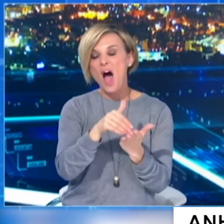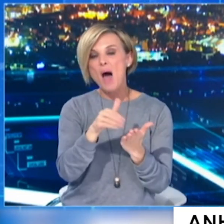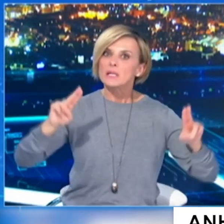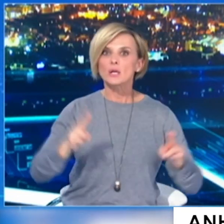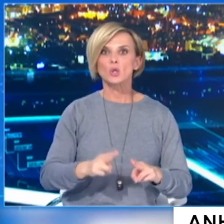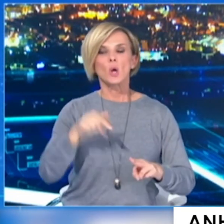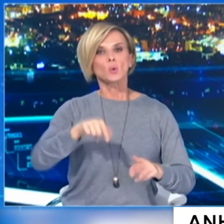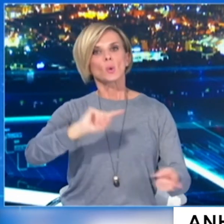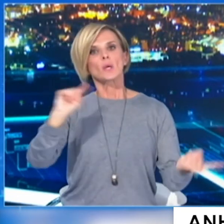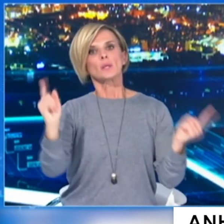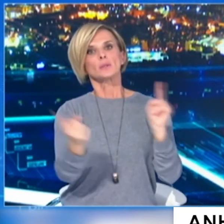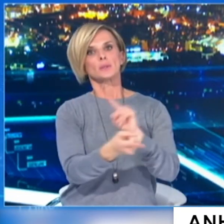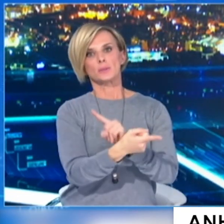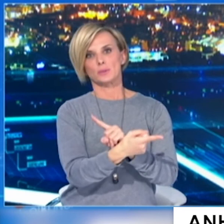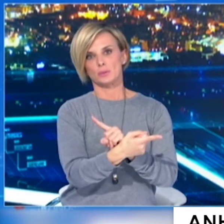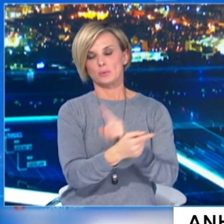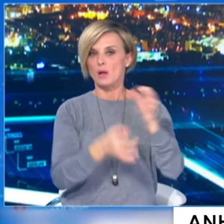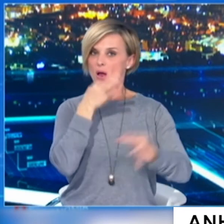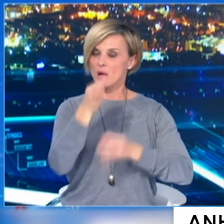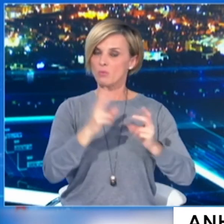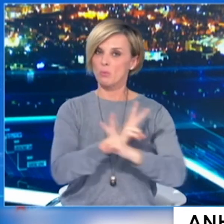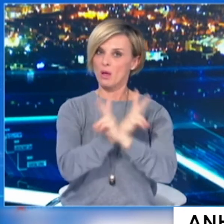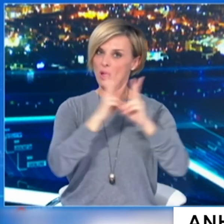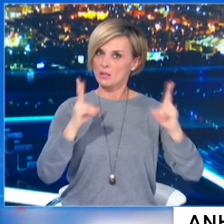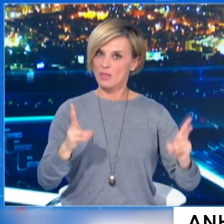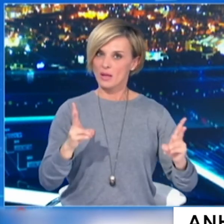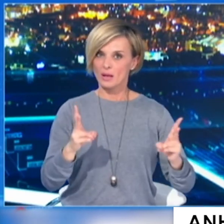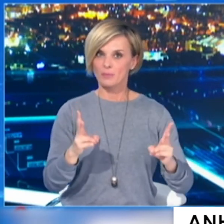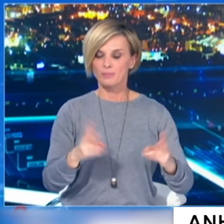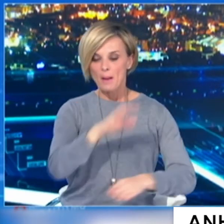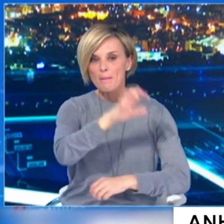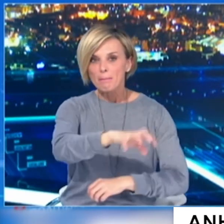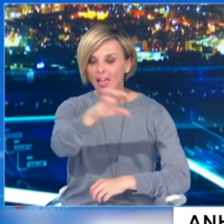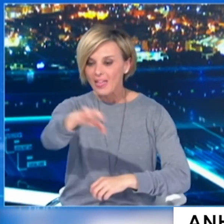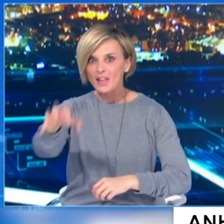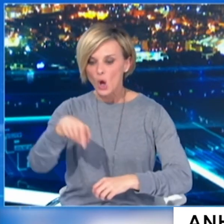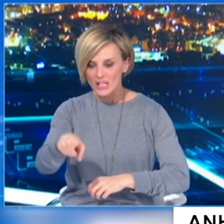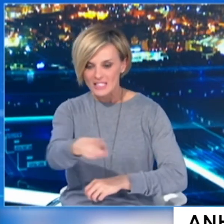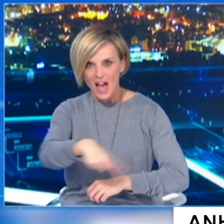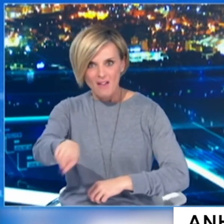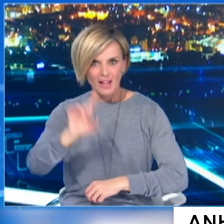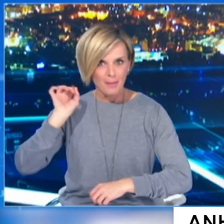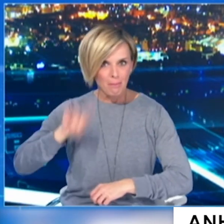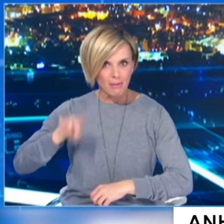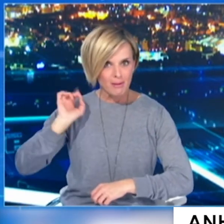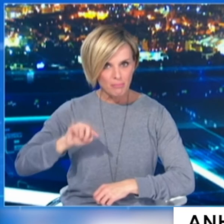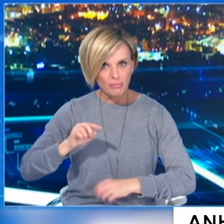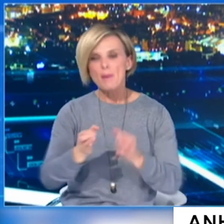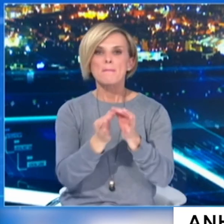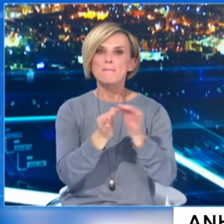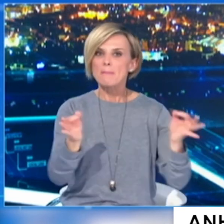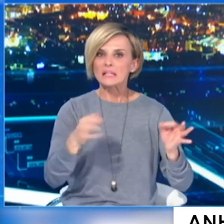μετακίνησης. Πρέπει να είναι ξεκάθαρο ότι σε περίπτωση περιοχών που τα μέτρα δεν φέρουν αποτέλεσμα η λήψη